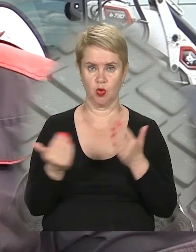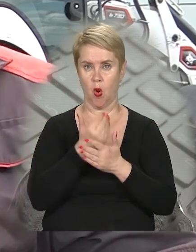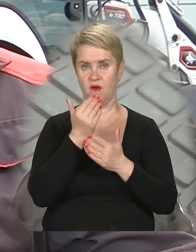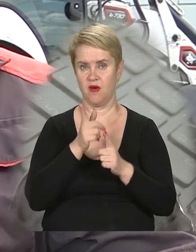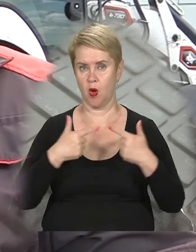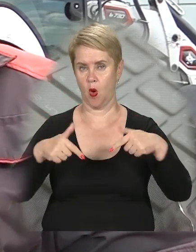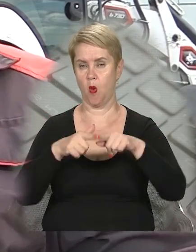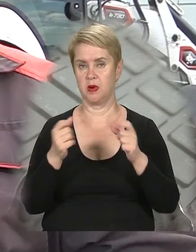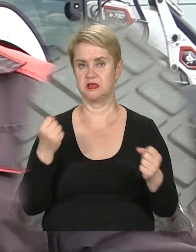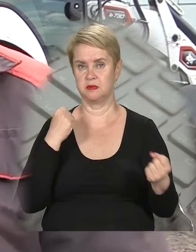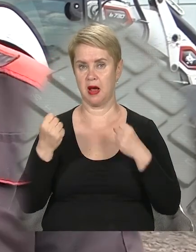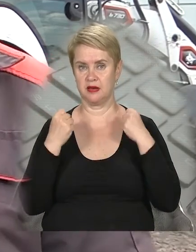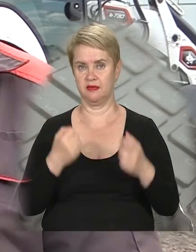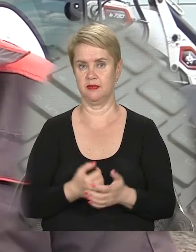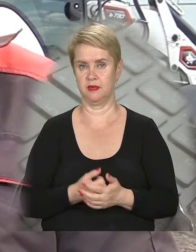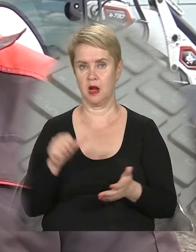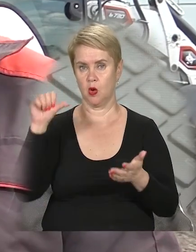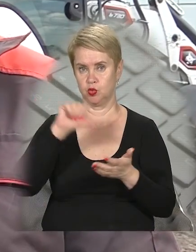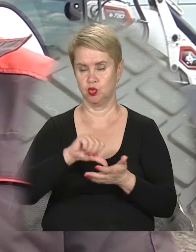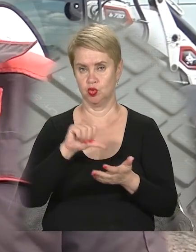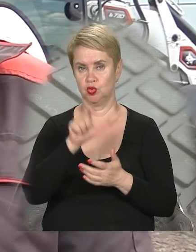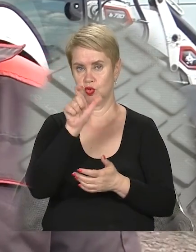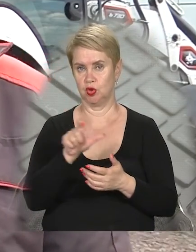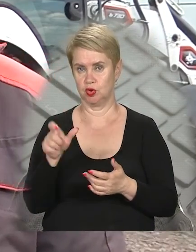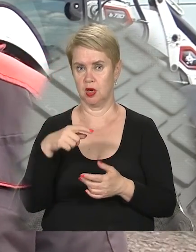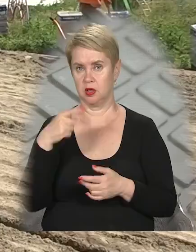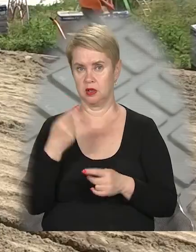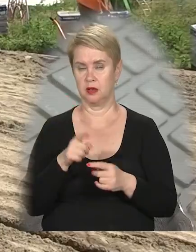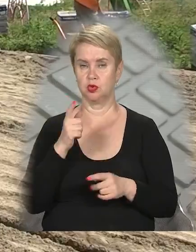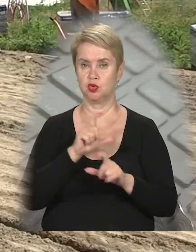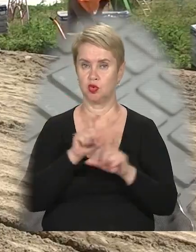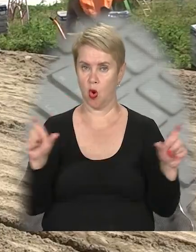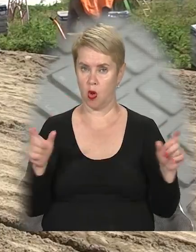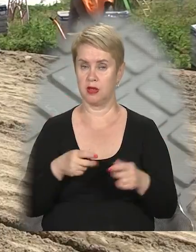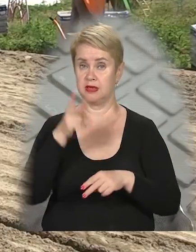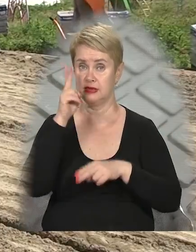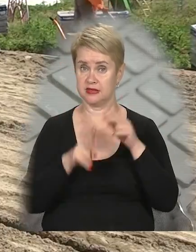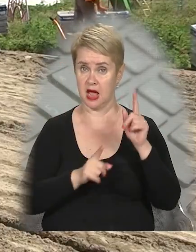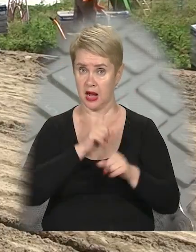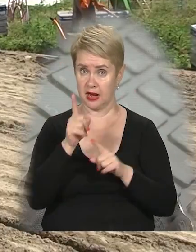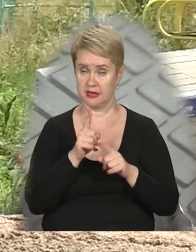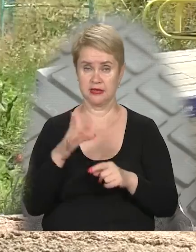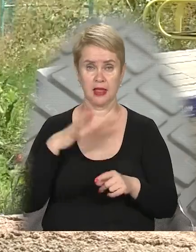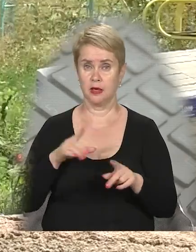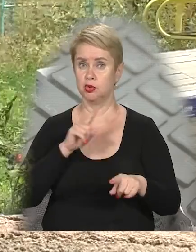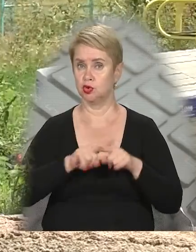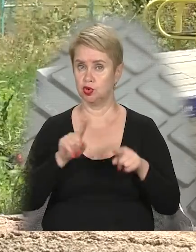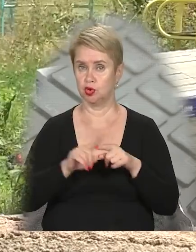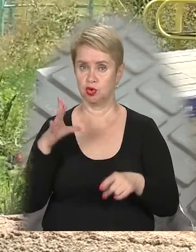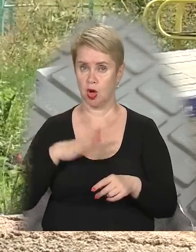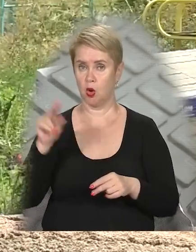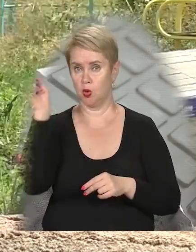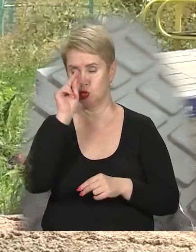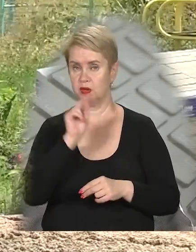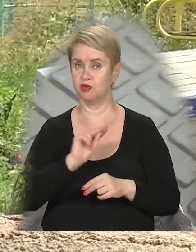комплекс спортивний для участься цієї карповської школи. На завершення реконструкції вже з нетерпінням чекають і